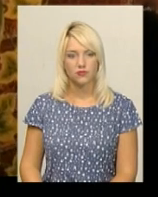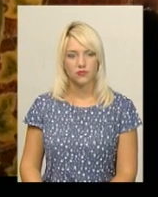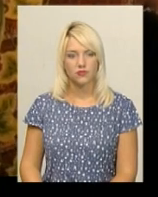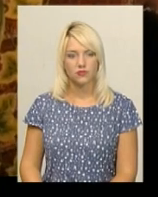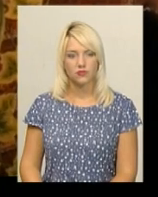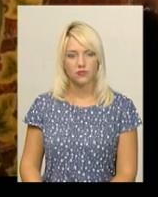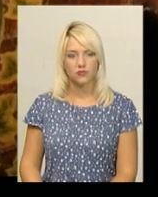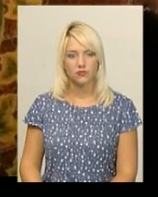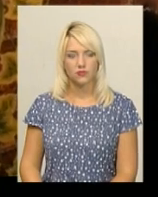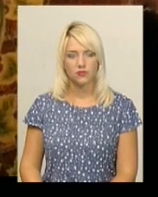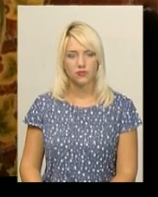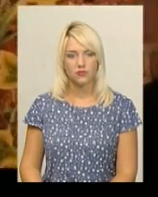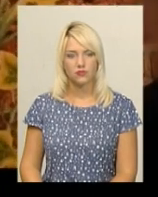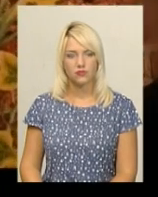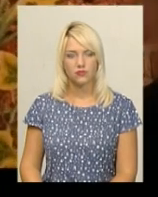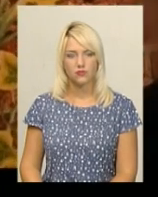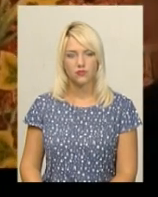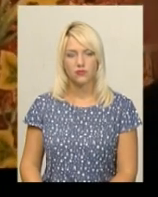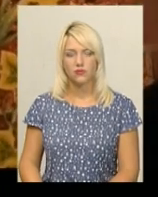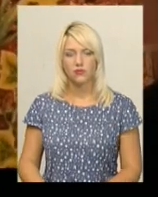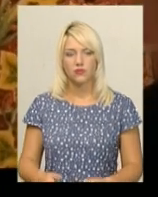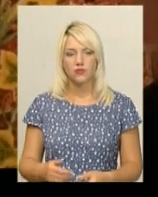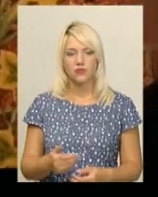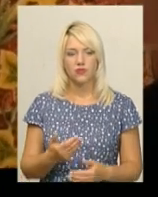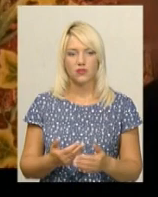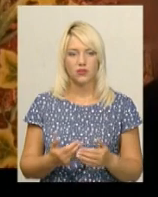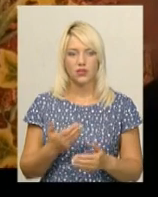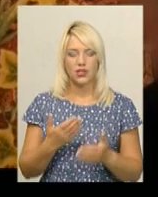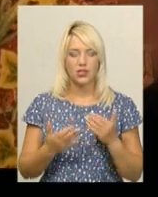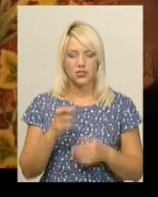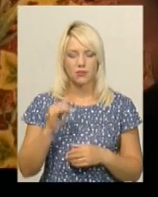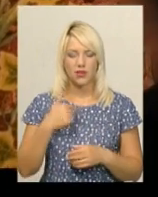щоб діти побачити, віддихнув. Я б сюди не приїхала, цього не було.